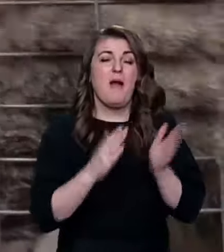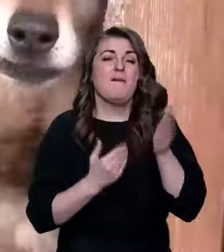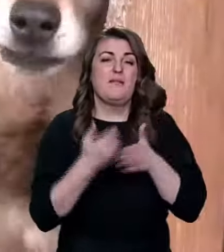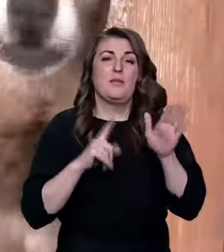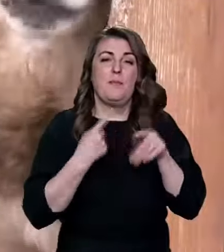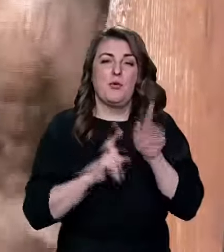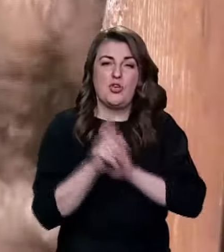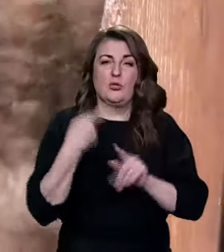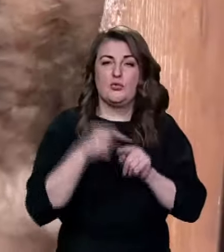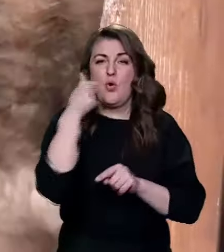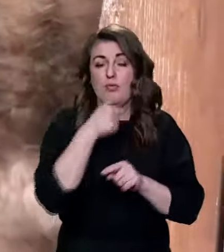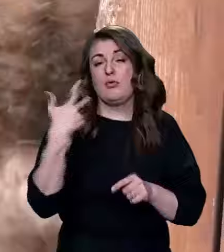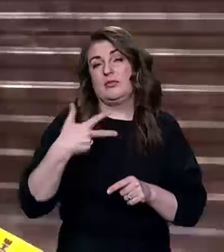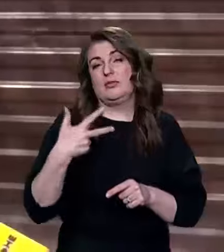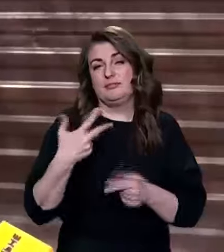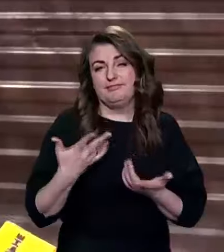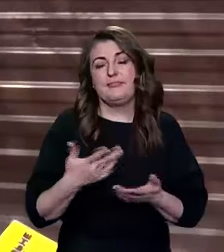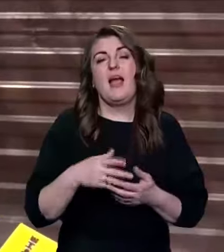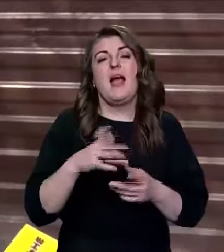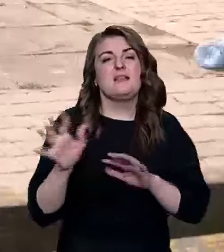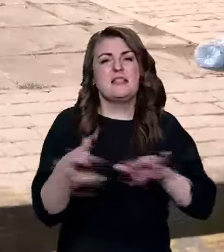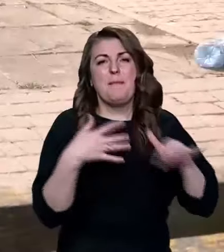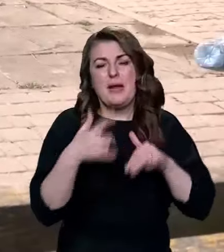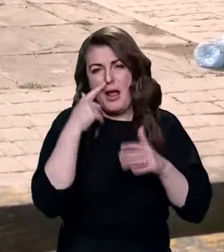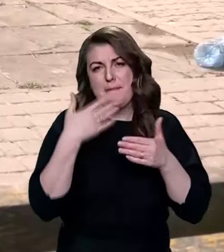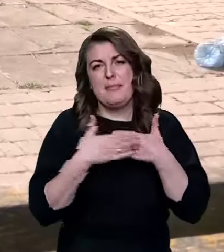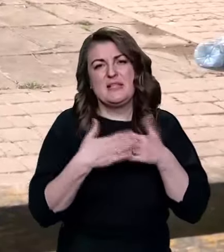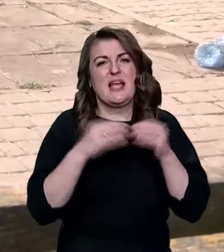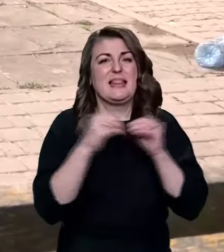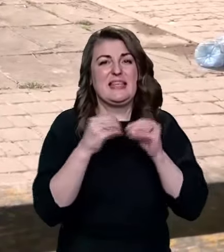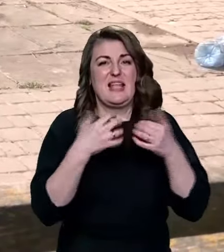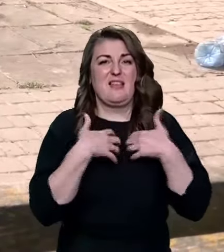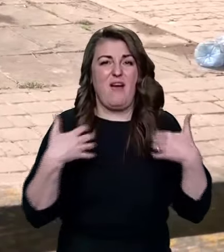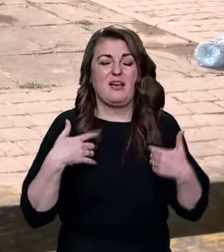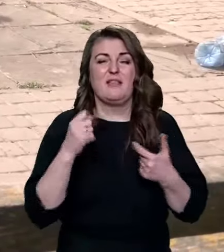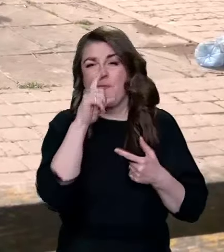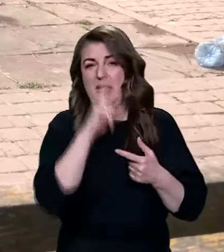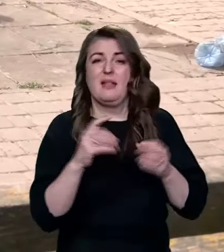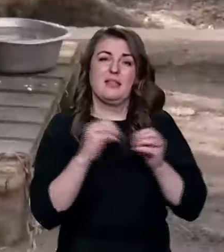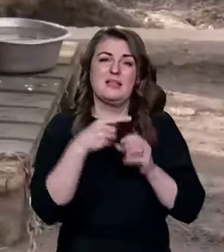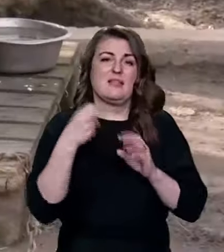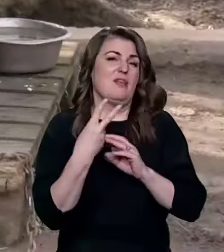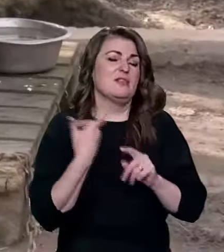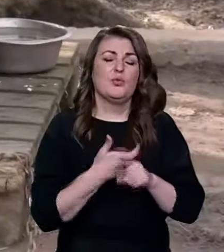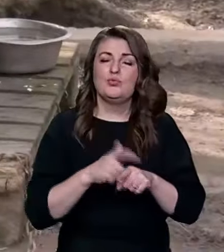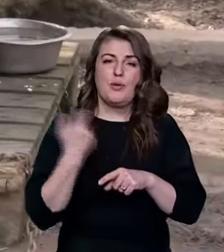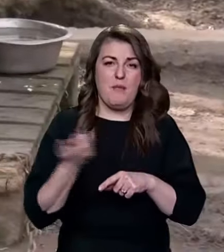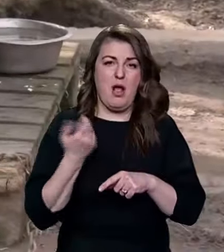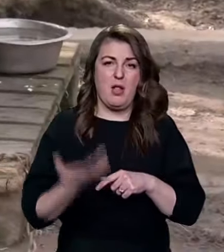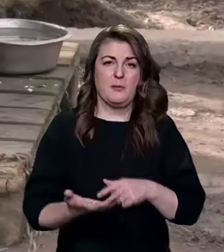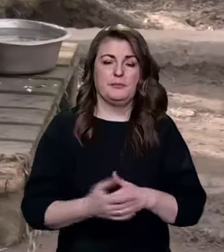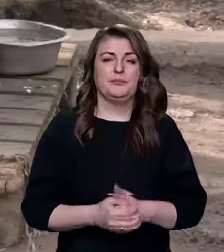цього року – 30, каже Оксана Богданюк. Забирають близько 10 тварин в місяць. 10-12 – це дуже мало.